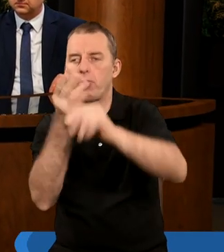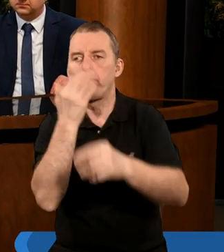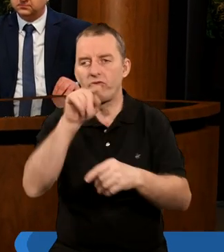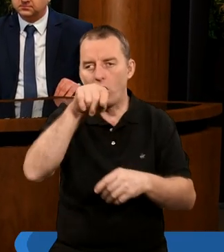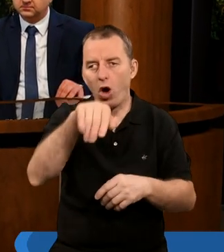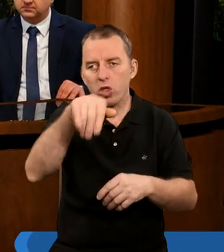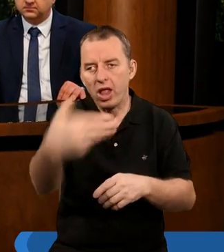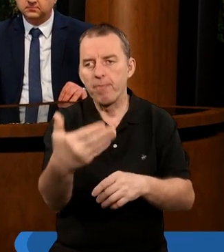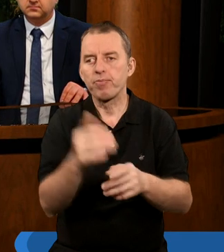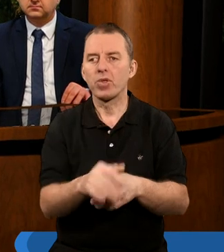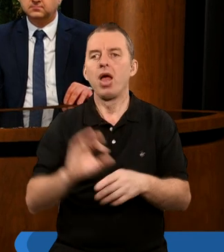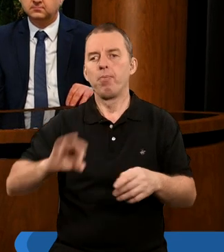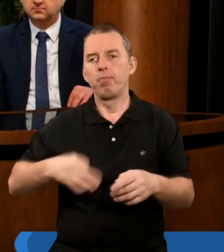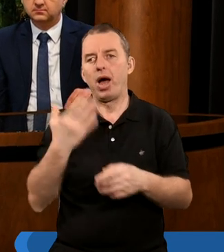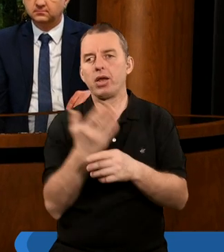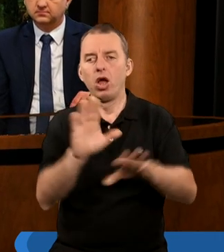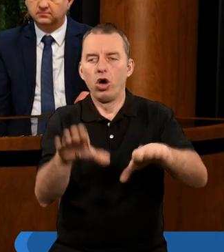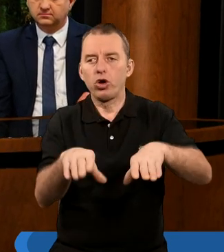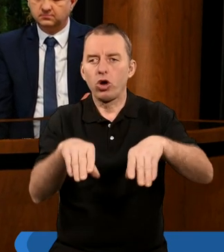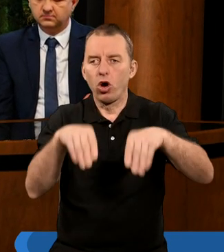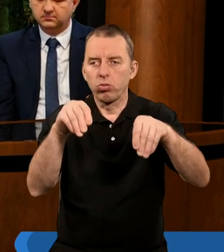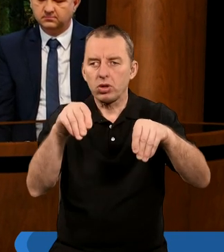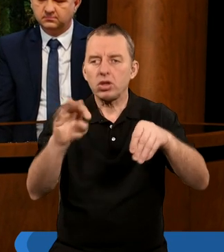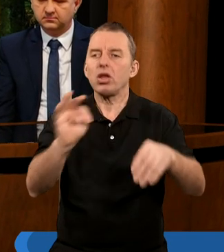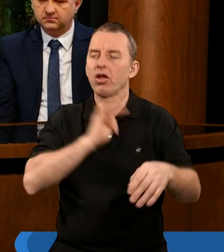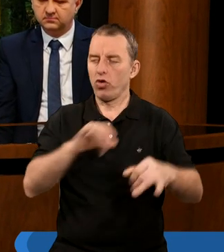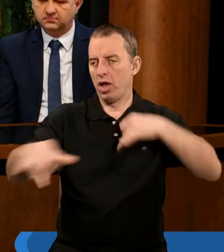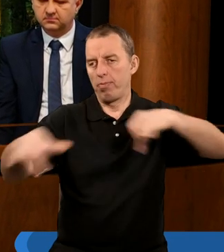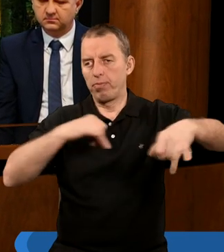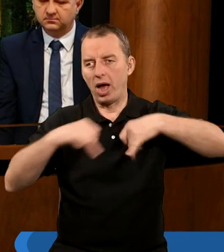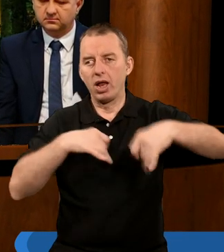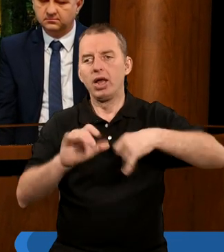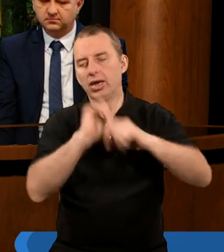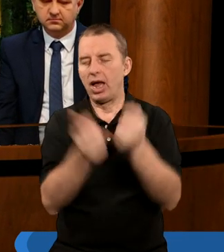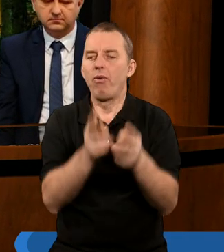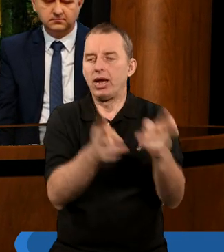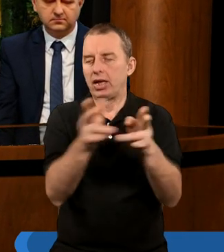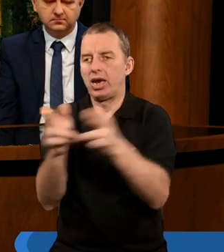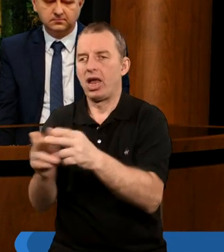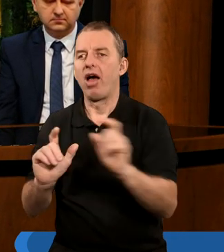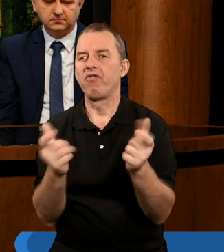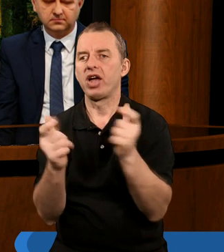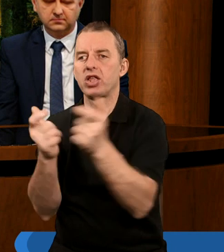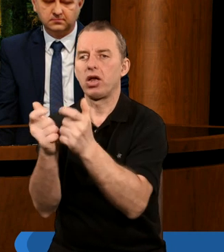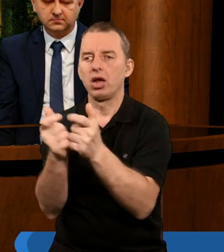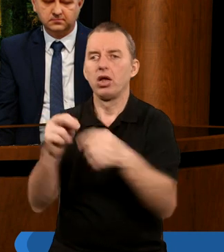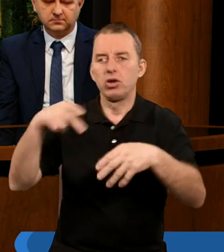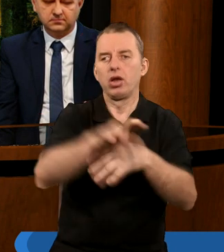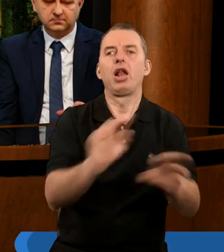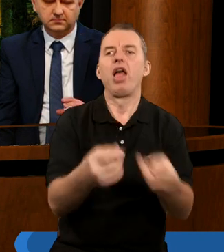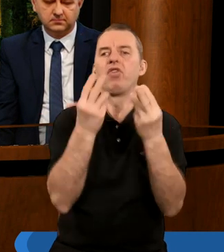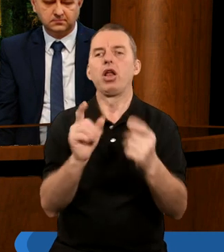właśnie o tym, że Pan rozpoczął swoje panowanie, więc ta cała seria wydarzeń prowadzi nas aż do